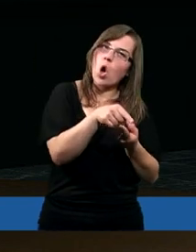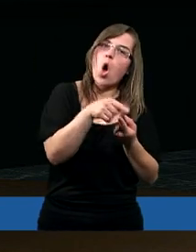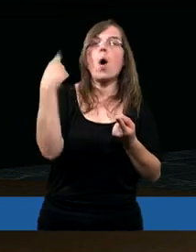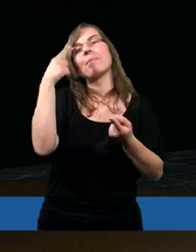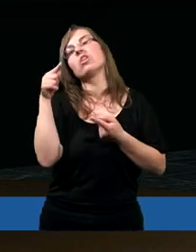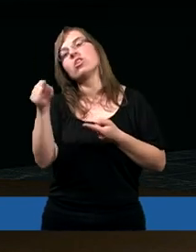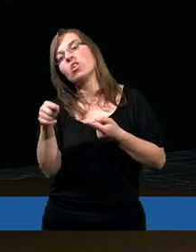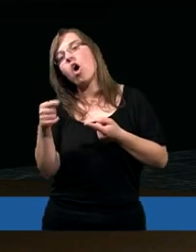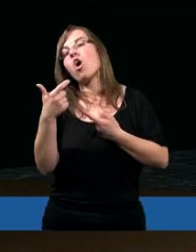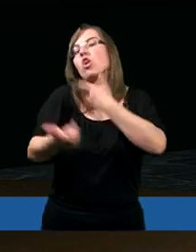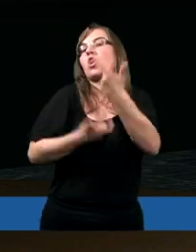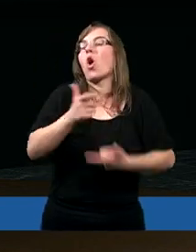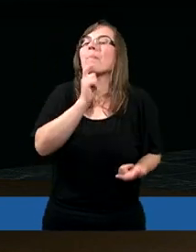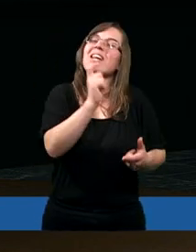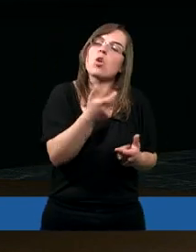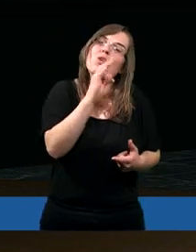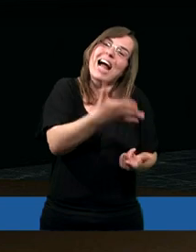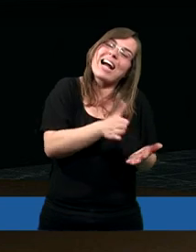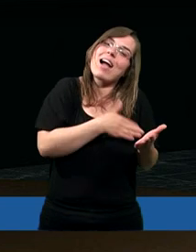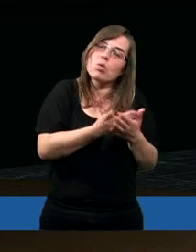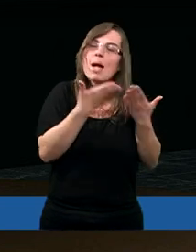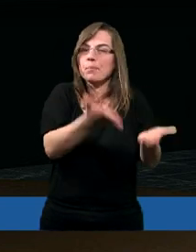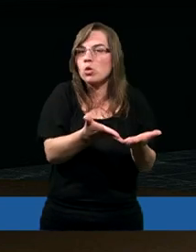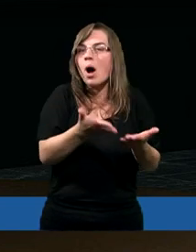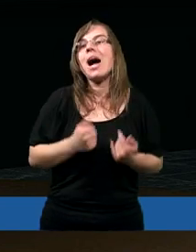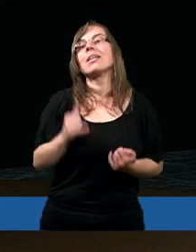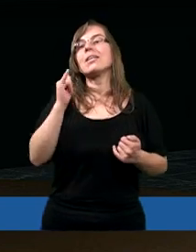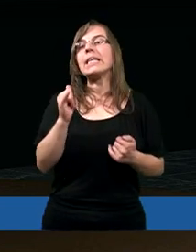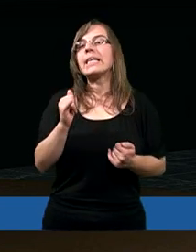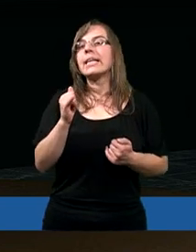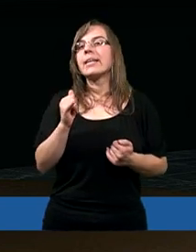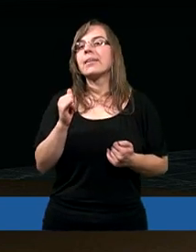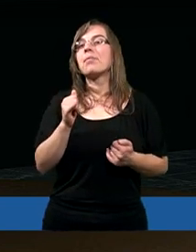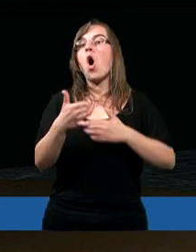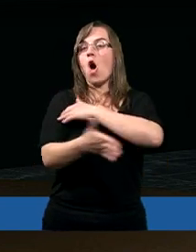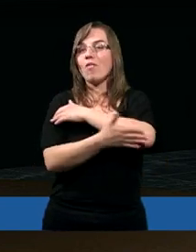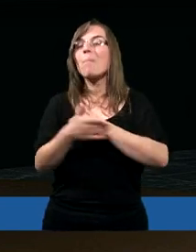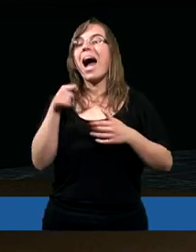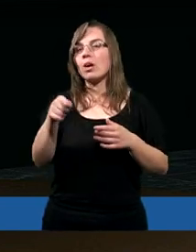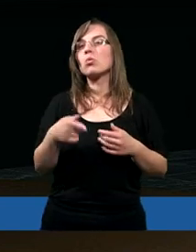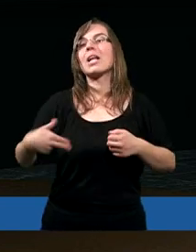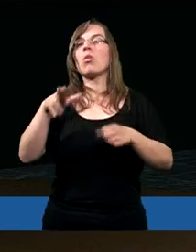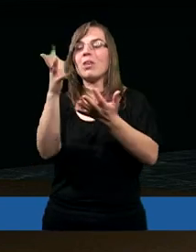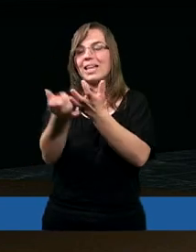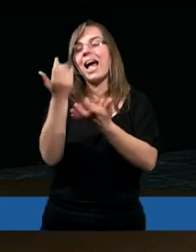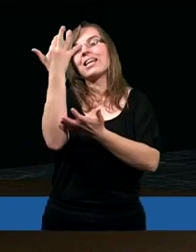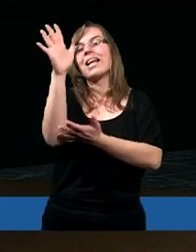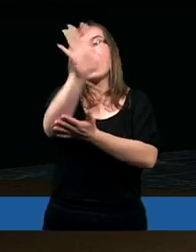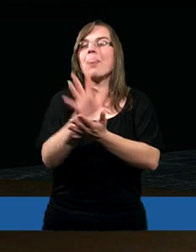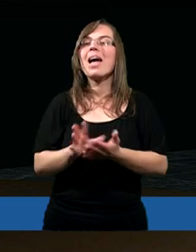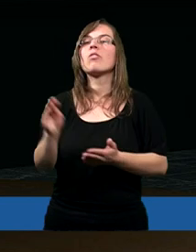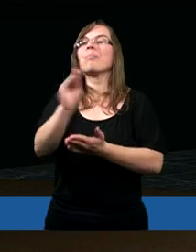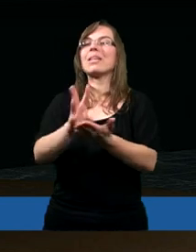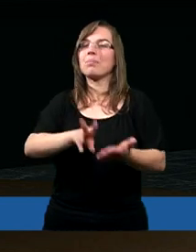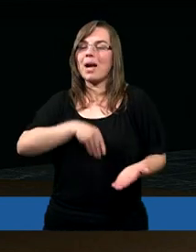zrobię coś takiego, prawda, i na oparcie tego znajdę kilka tekstów z